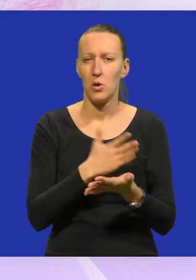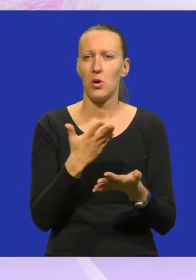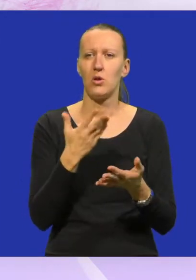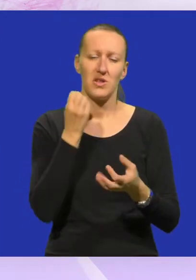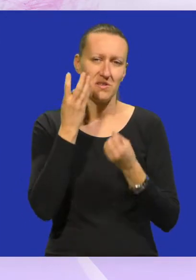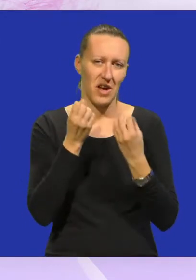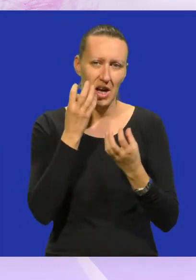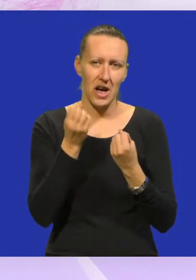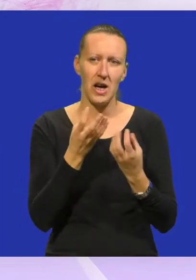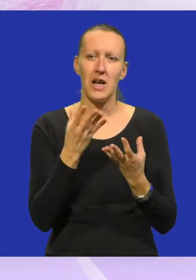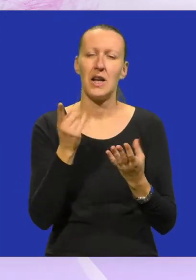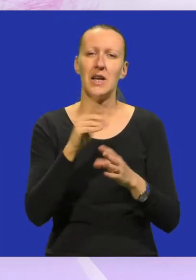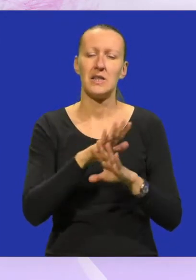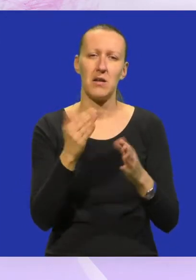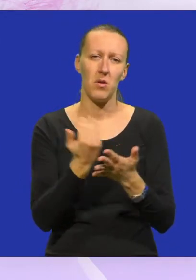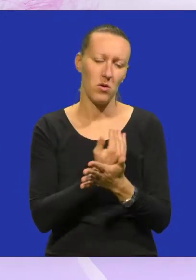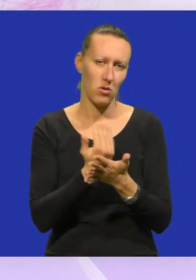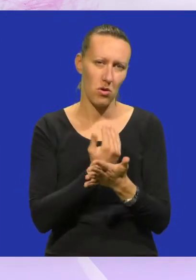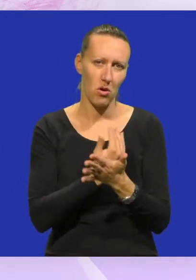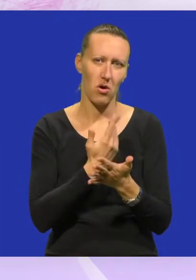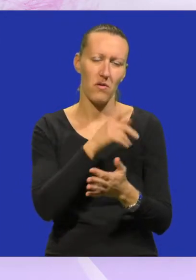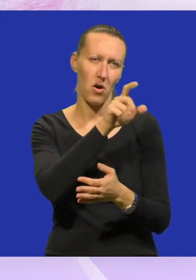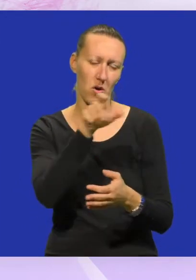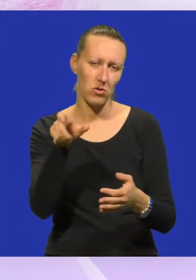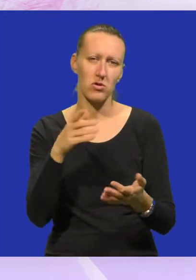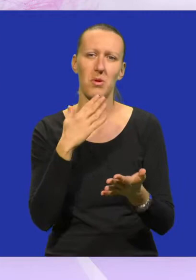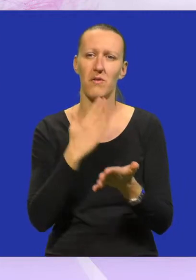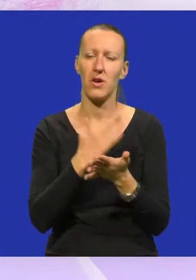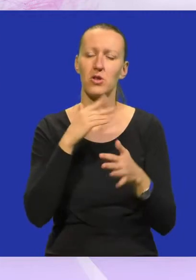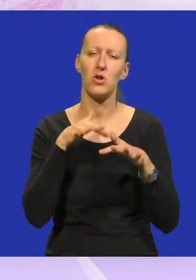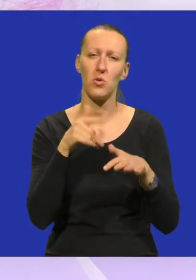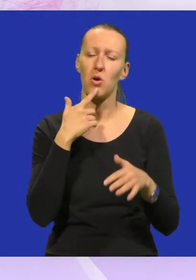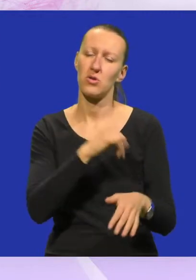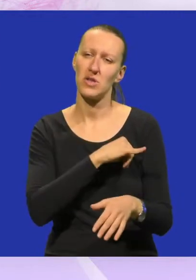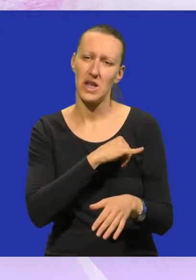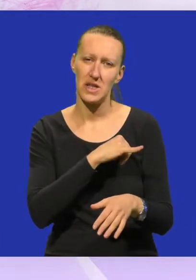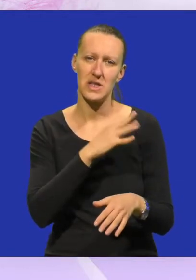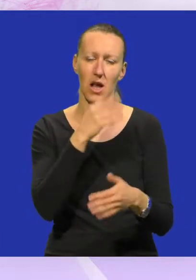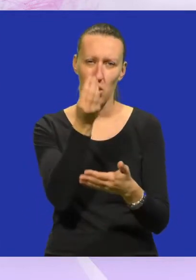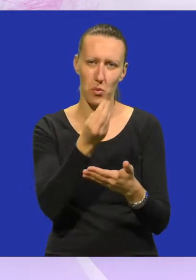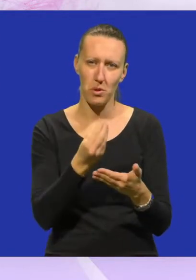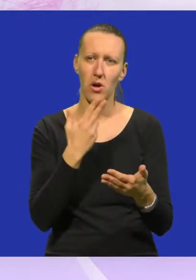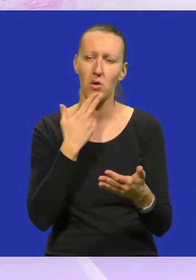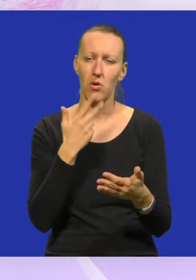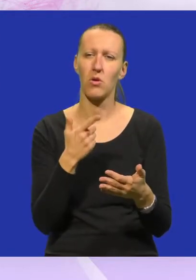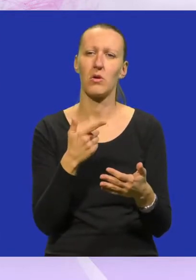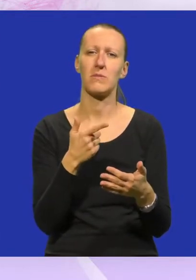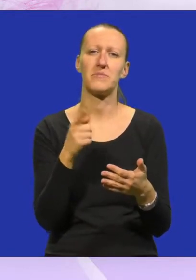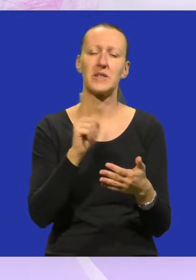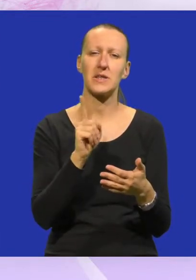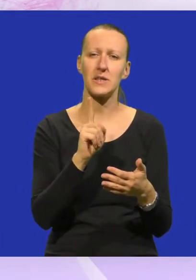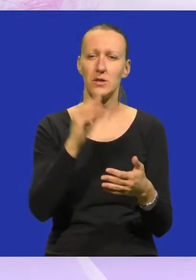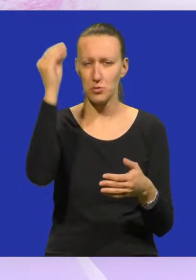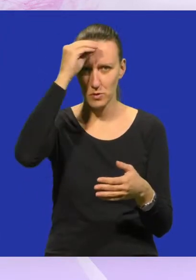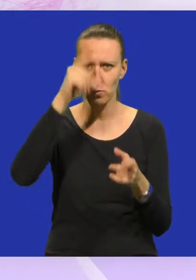stvarati ne samo nove kadrove, već i ljude koji su zainteresirani za umjetnost, a koji nisu